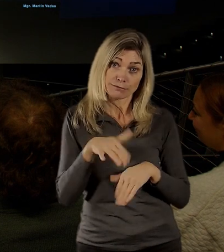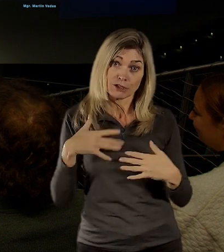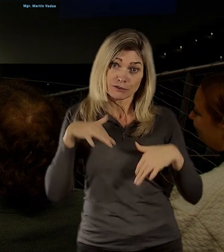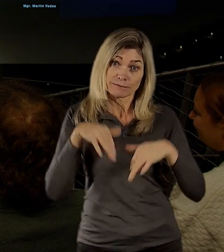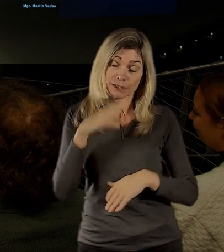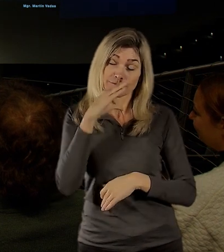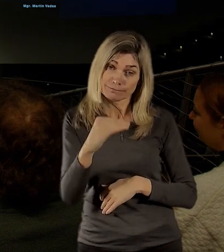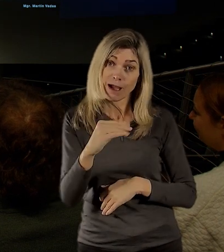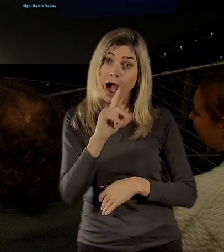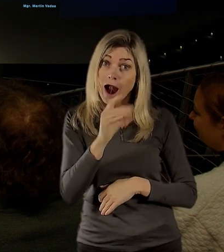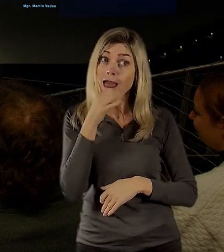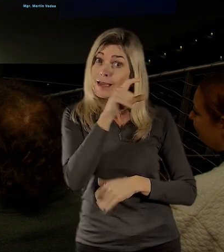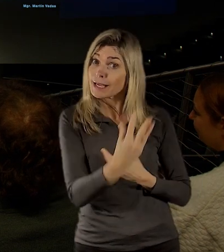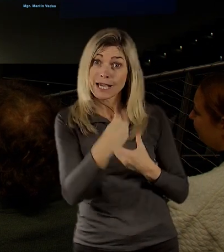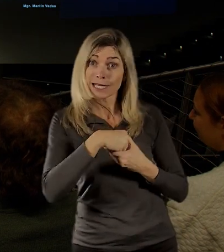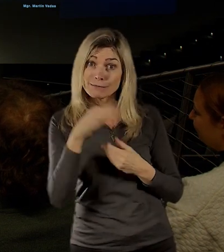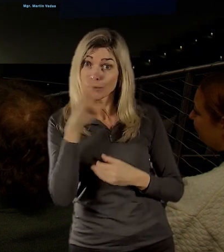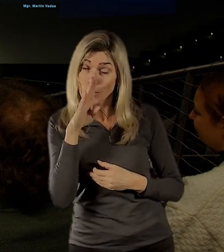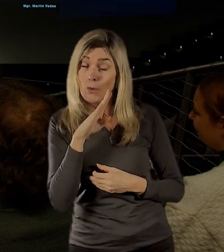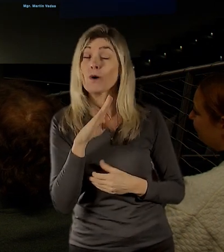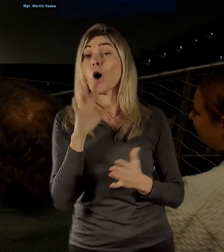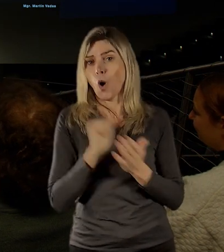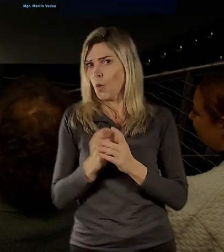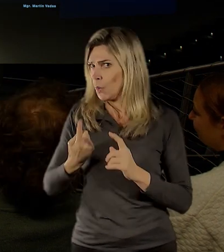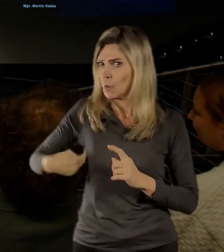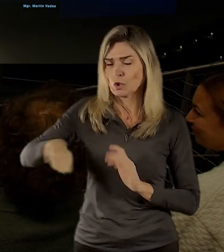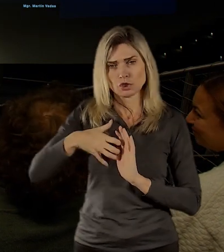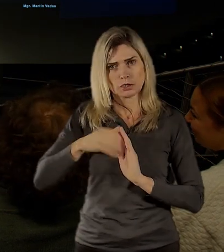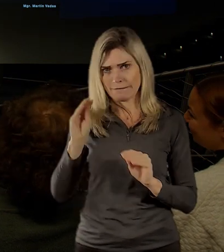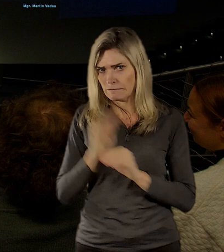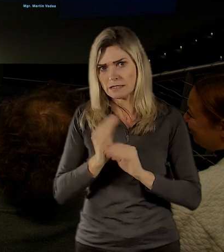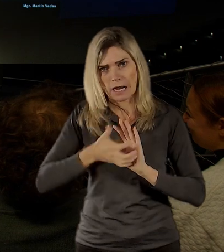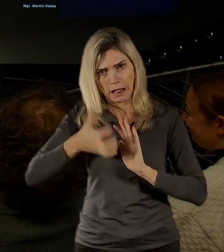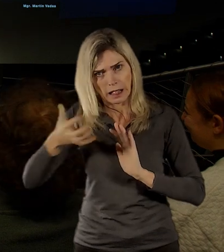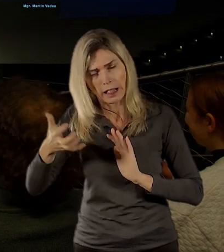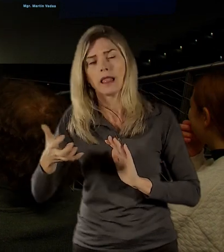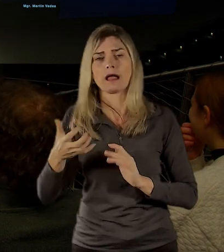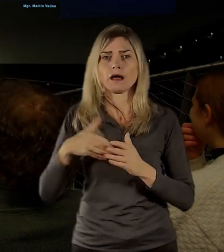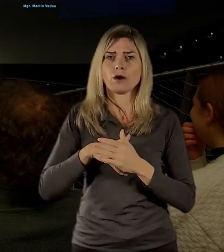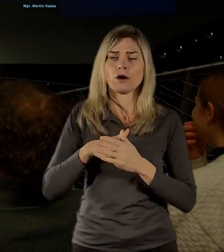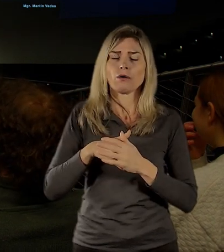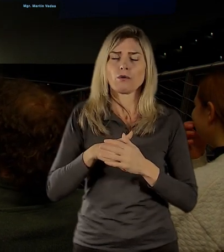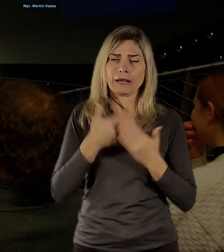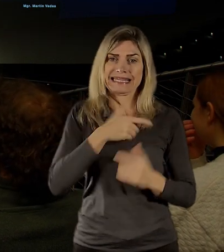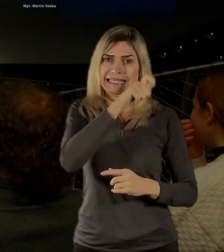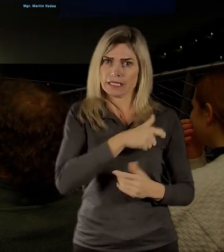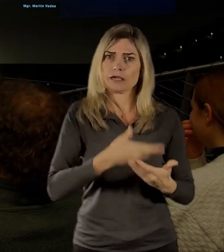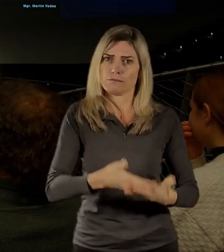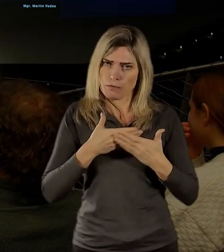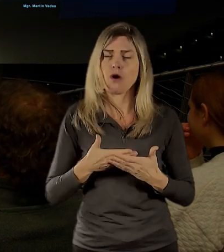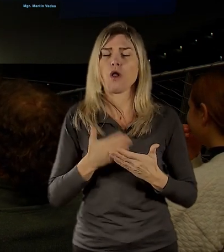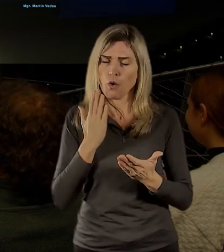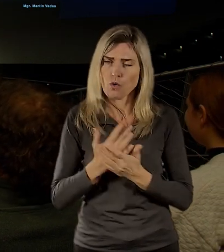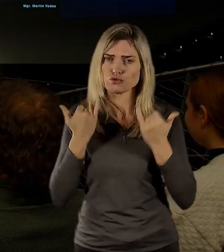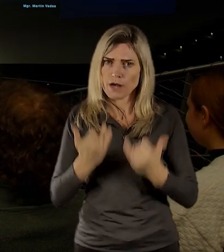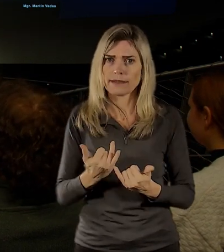nám trvalo asi daleko dlhší dobu zajistit to, že se tady dneska bavíme o